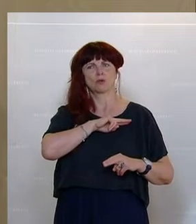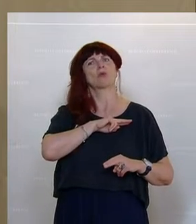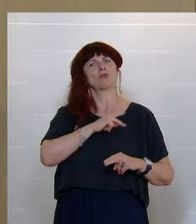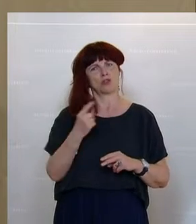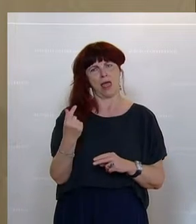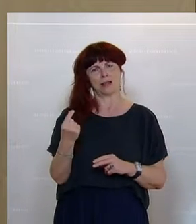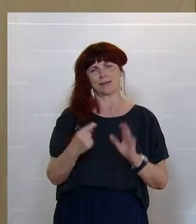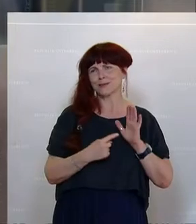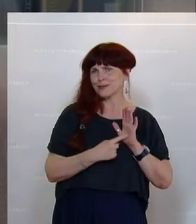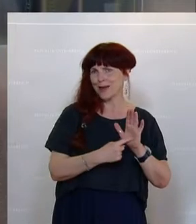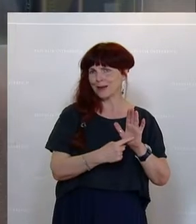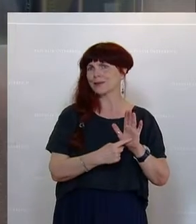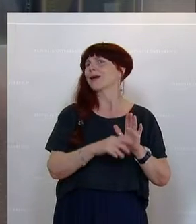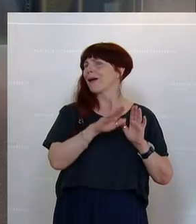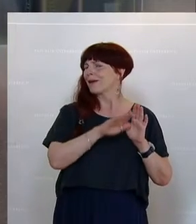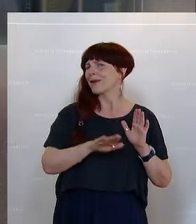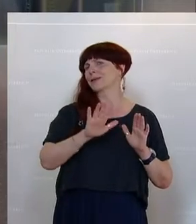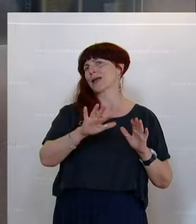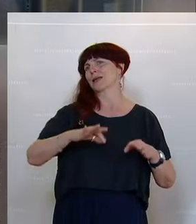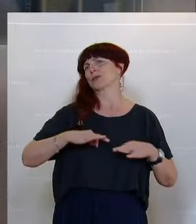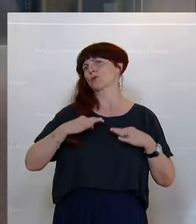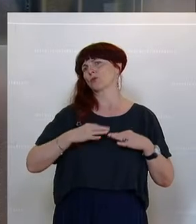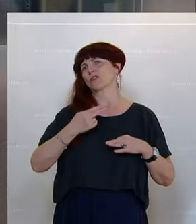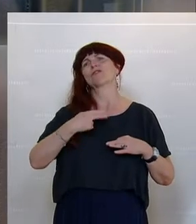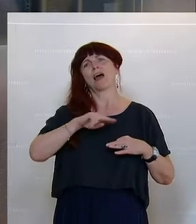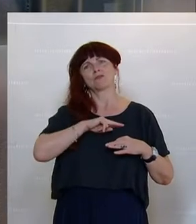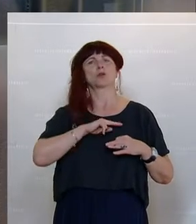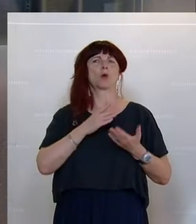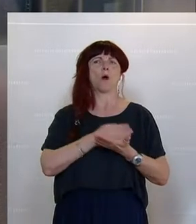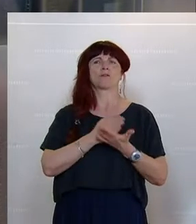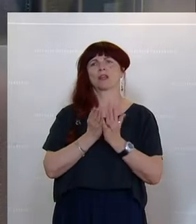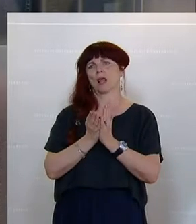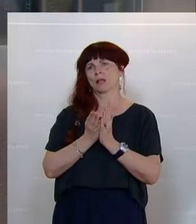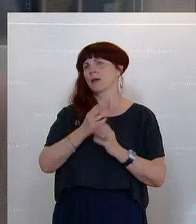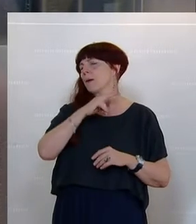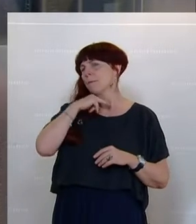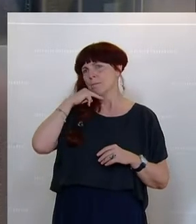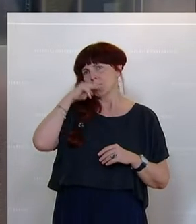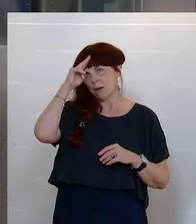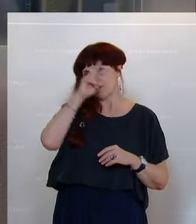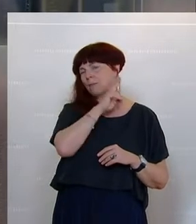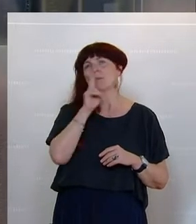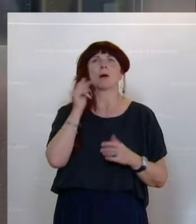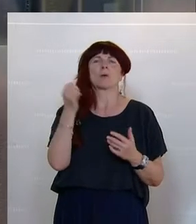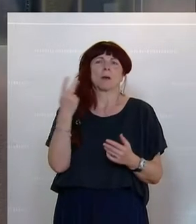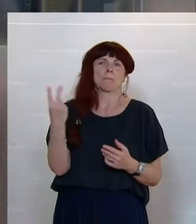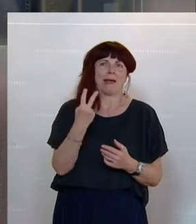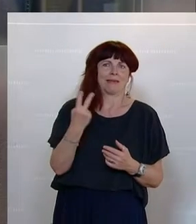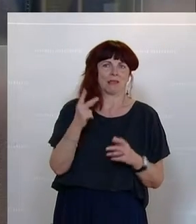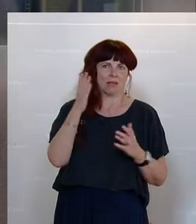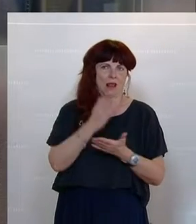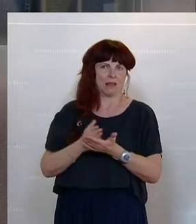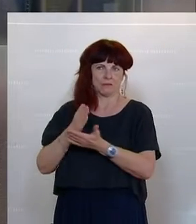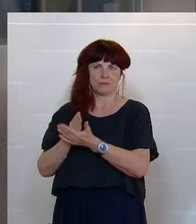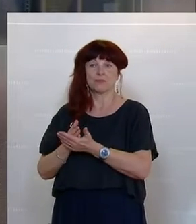für die Gesundheit des Kindes. Das wäre natürlich ein erster Schritt gewesen, einfach um ein Signal Richtung mehr Verantwortung